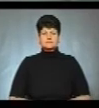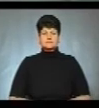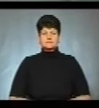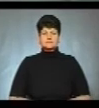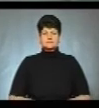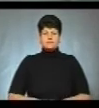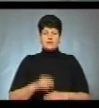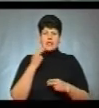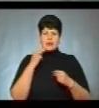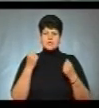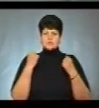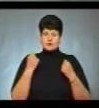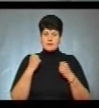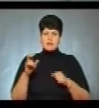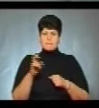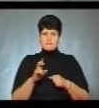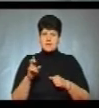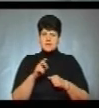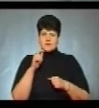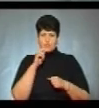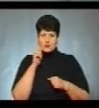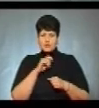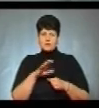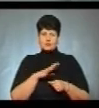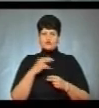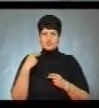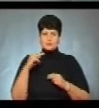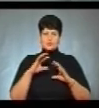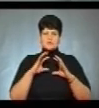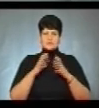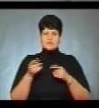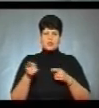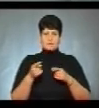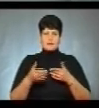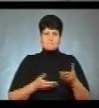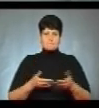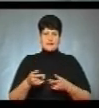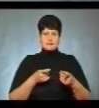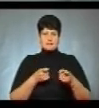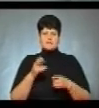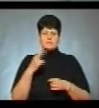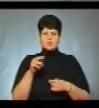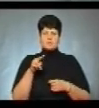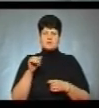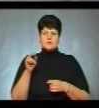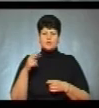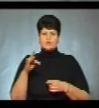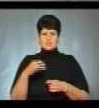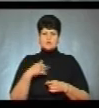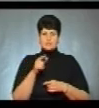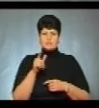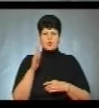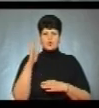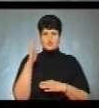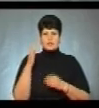Найкращим спортсменом березня в Україні став чемпіон світу. Тернопільський біатлоніст Дмитро Підручний за його кандидатуру проголосували